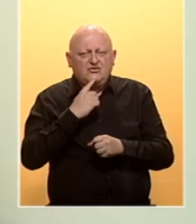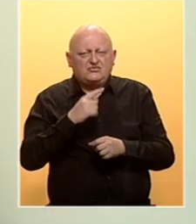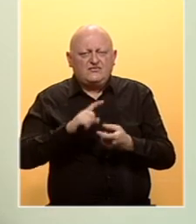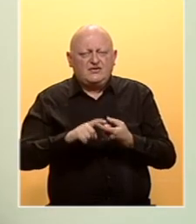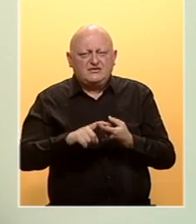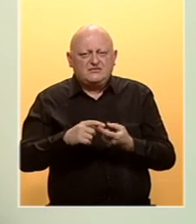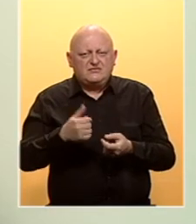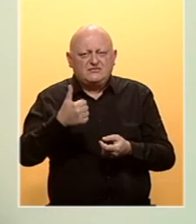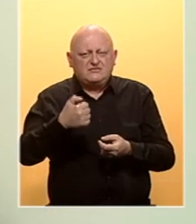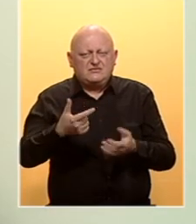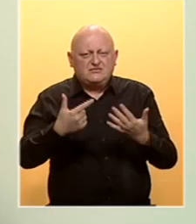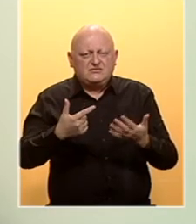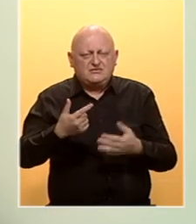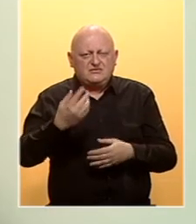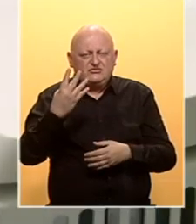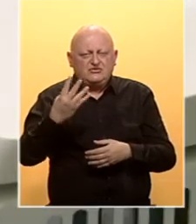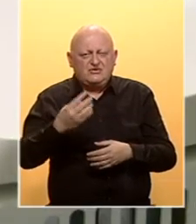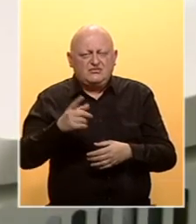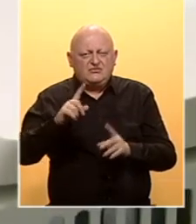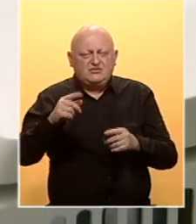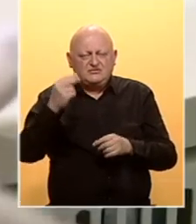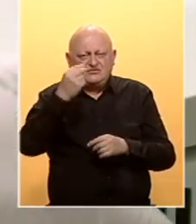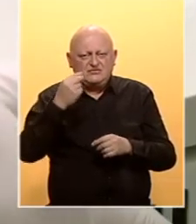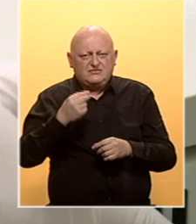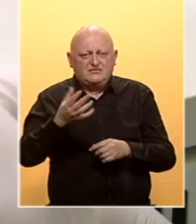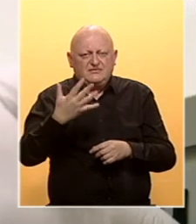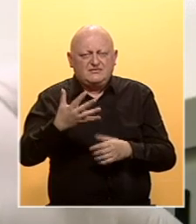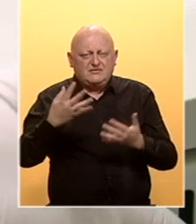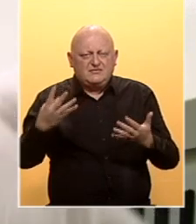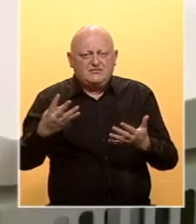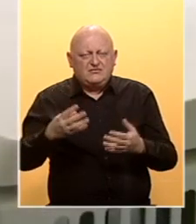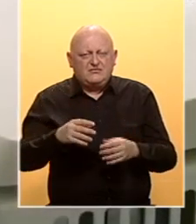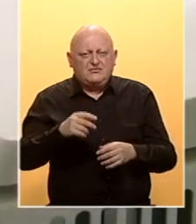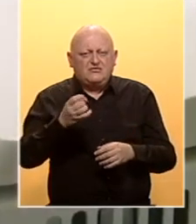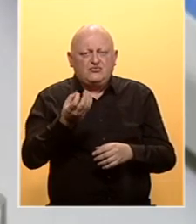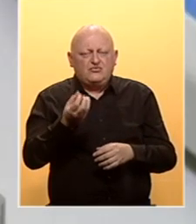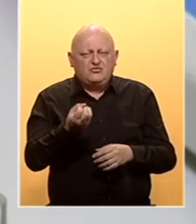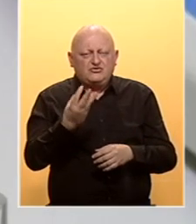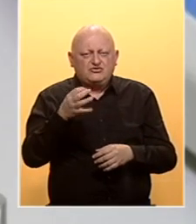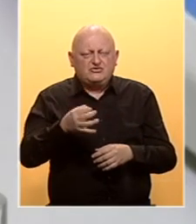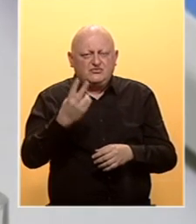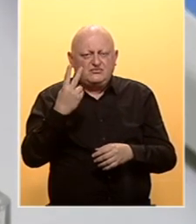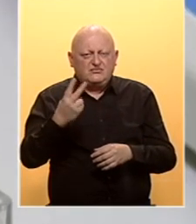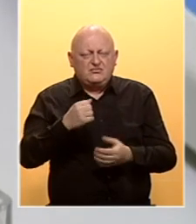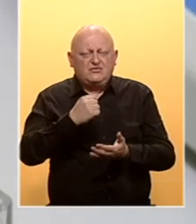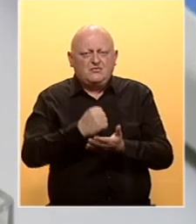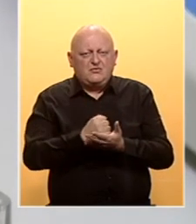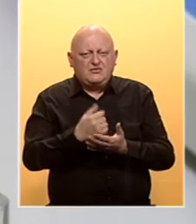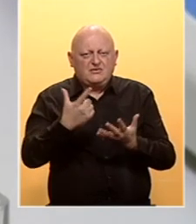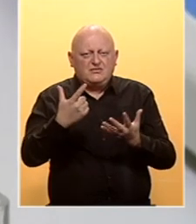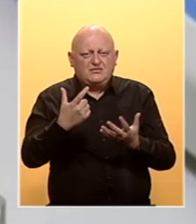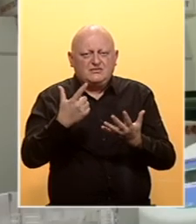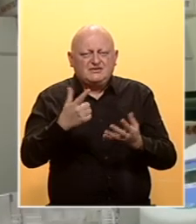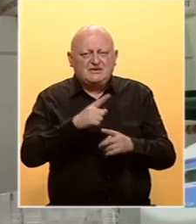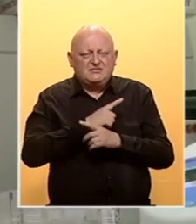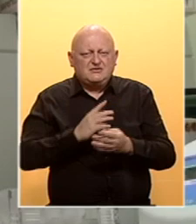Federaciji BiH 174, u Republice Srpskoj 59 te u Brčko distriktu dvoje. Potvrđeno je sedam smrtnih